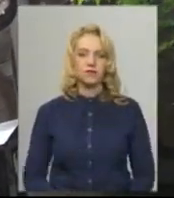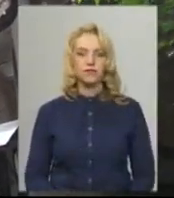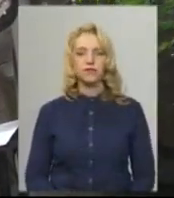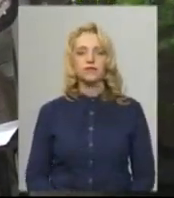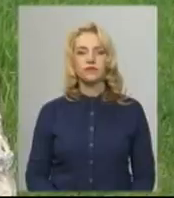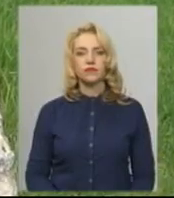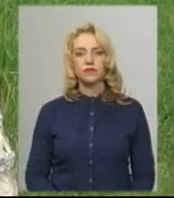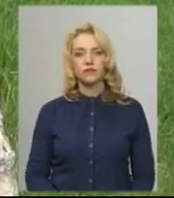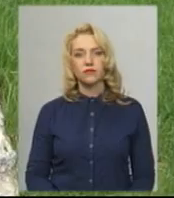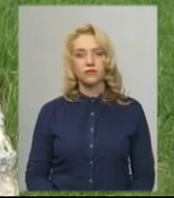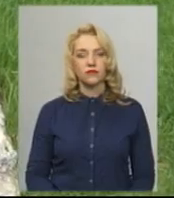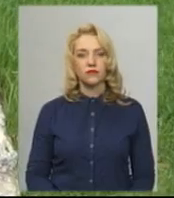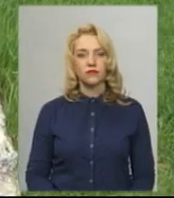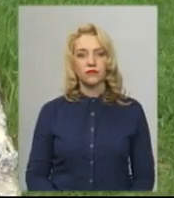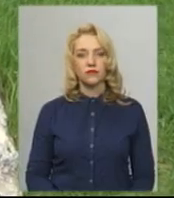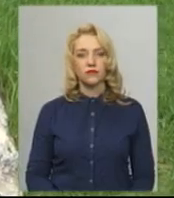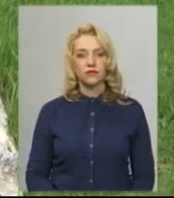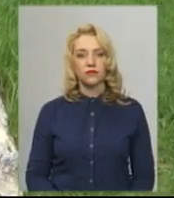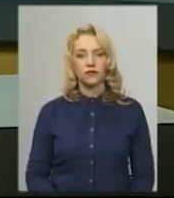Мовчан. Новини на Суспільному. Хмельниччина.